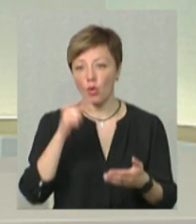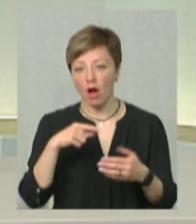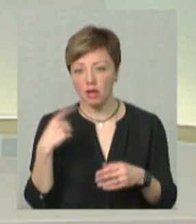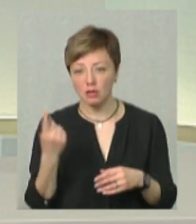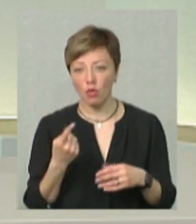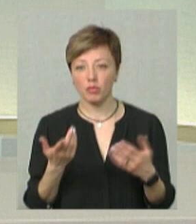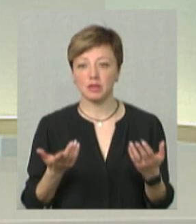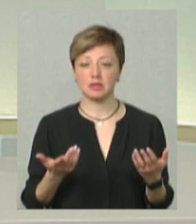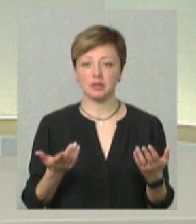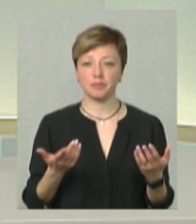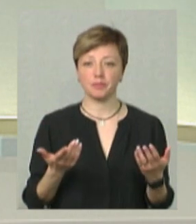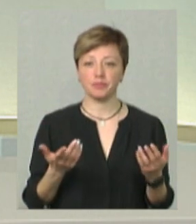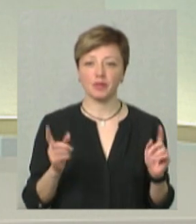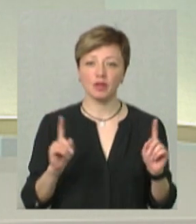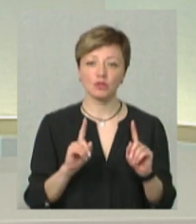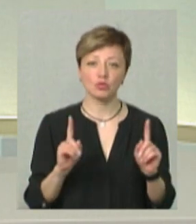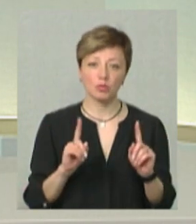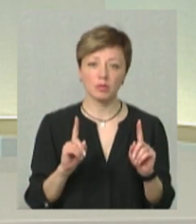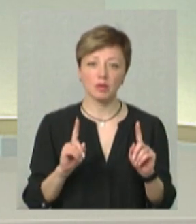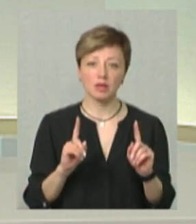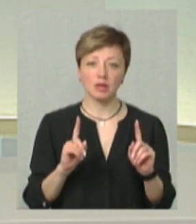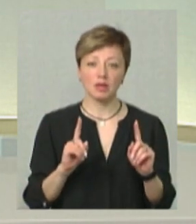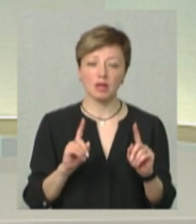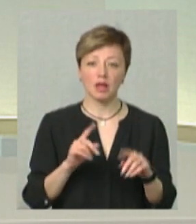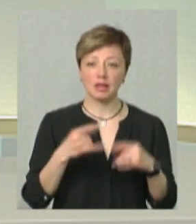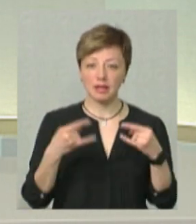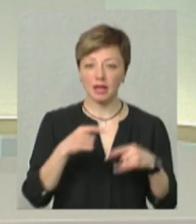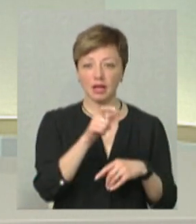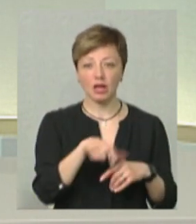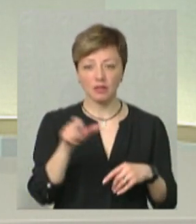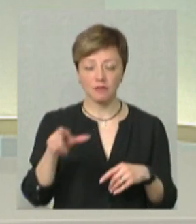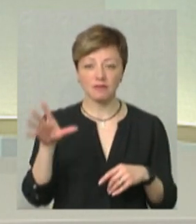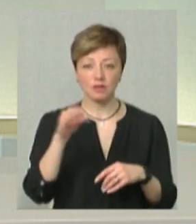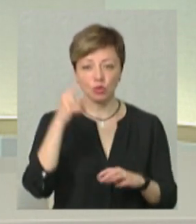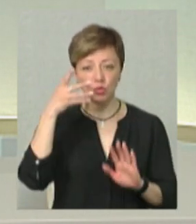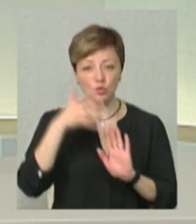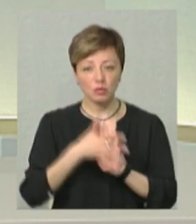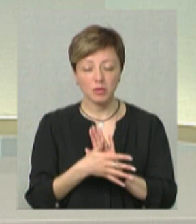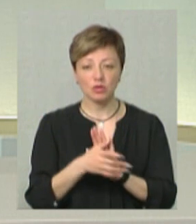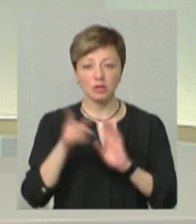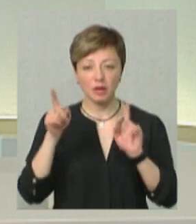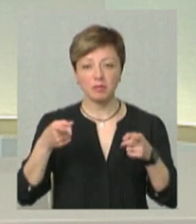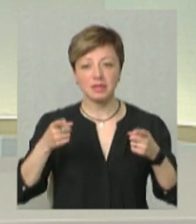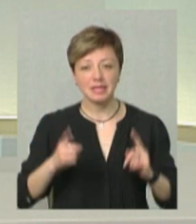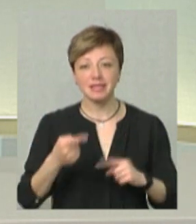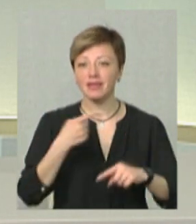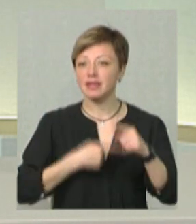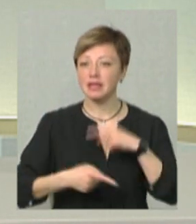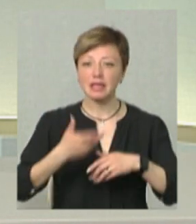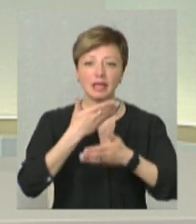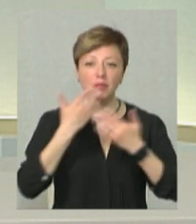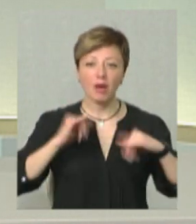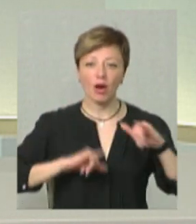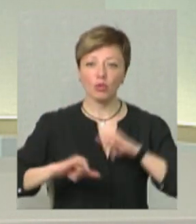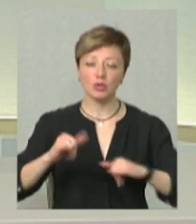Тобто, щоб, ну, телеглядачі та всі, ну, розуміли, що, там, дійсно, вертатись нікуди.